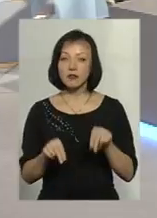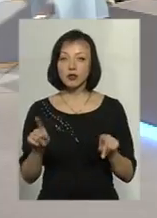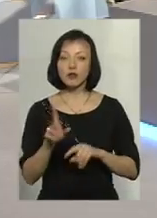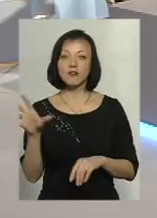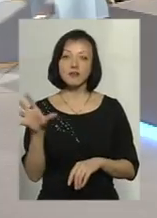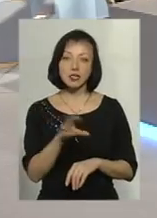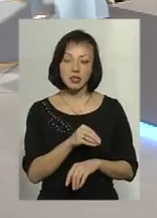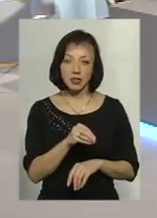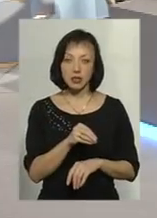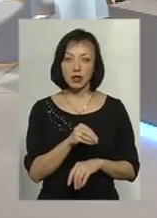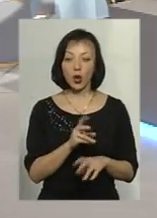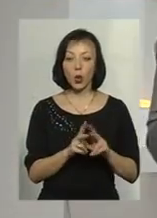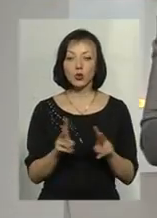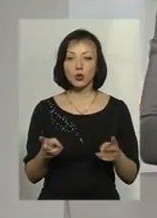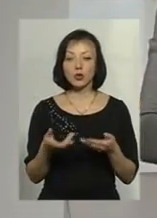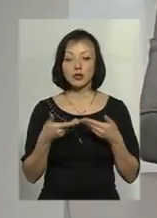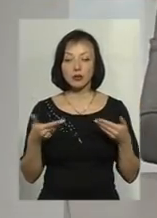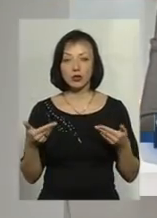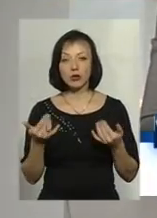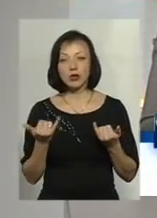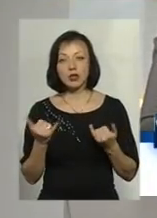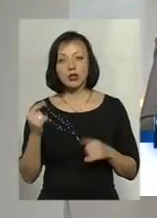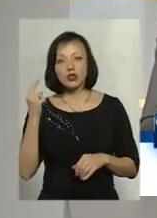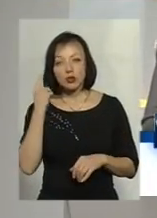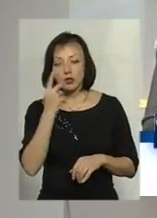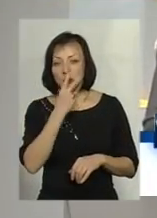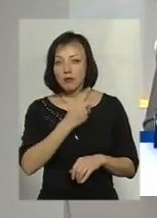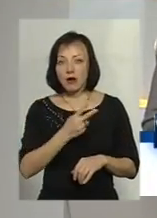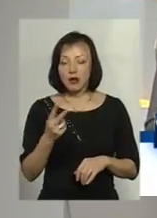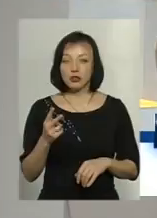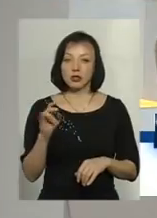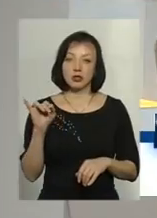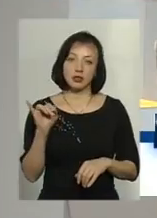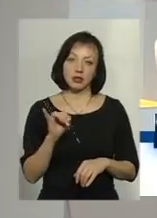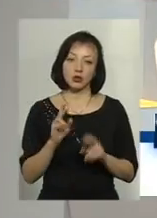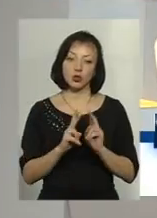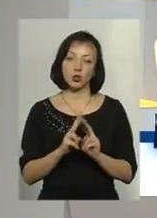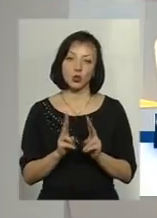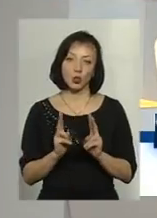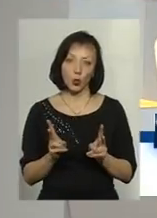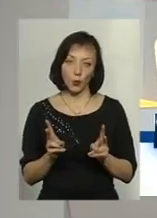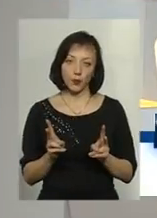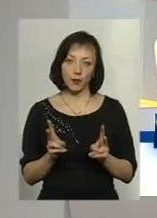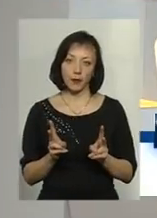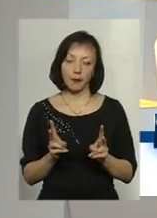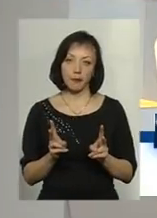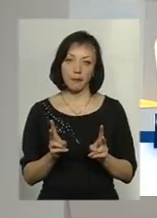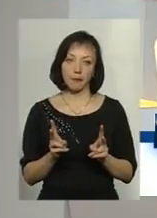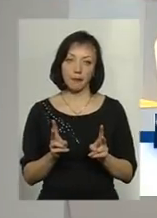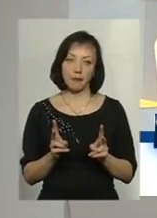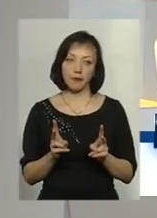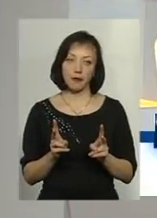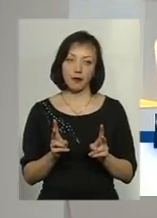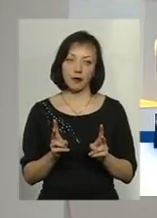що всі, ті, хто нас сьогодні чули і бачили, і ті, хто зустрічається